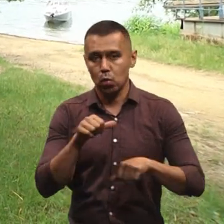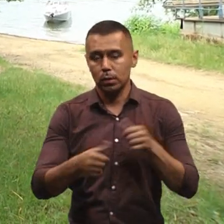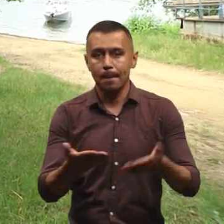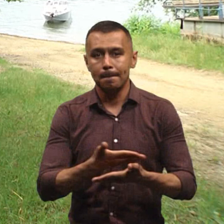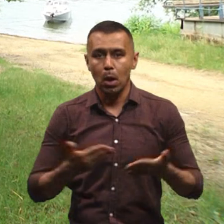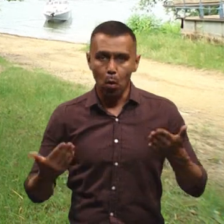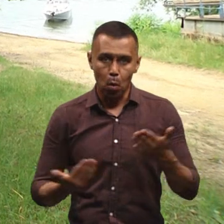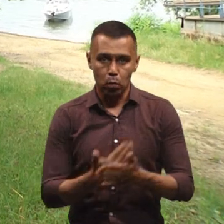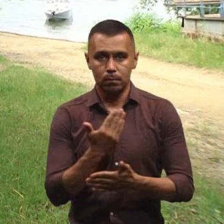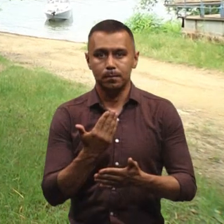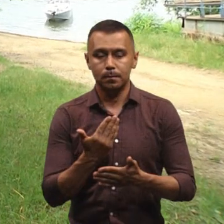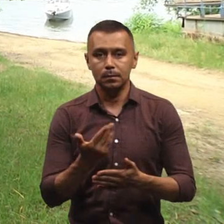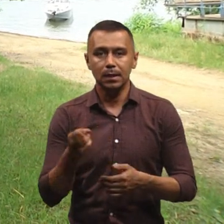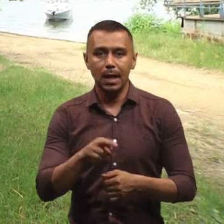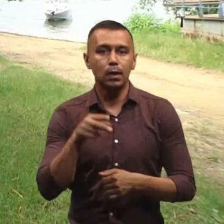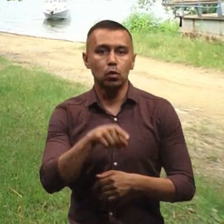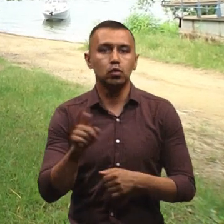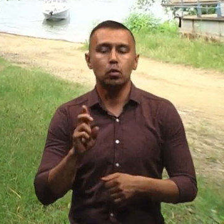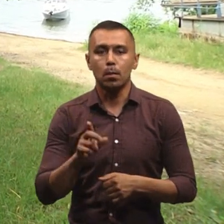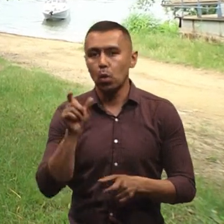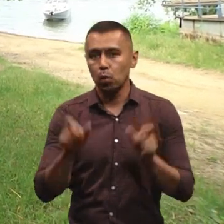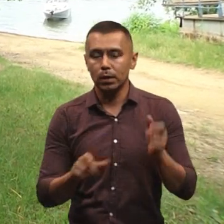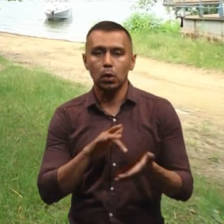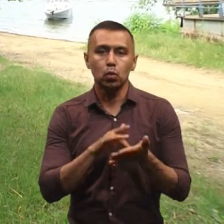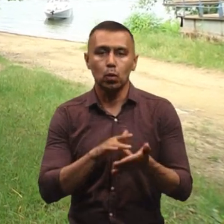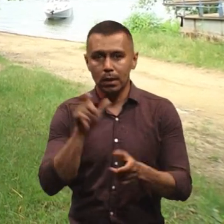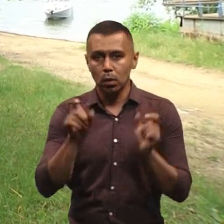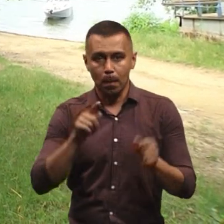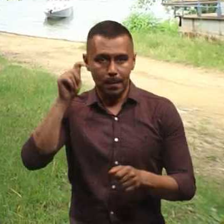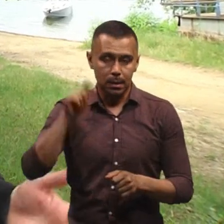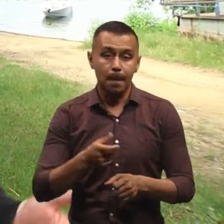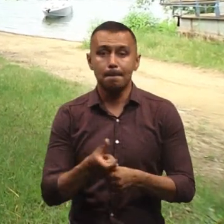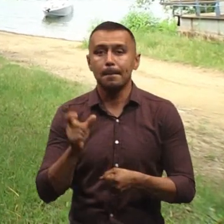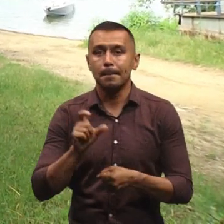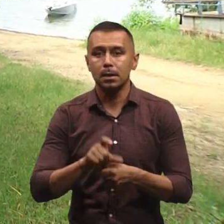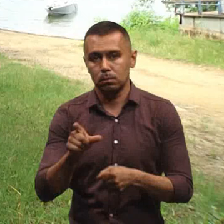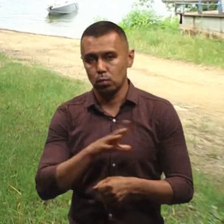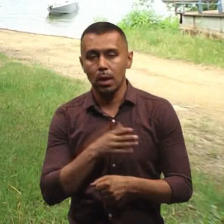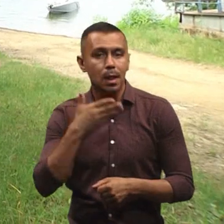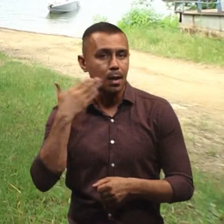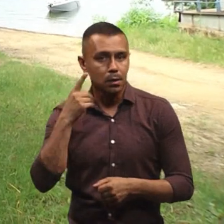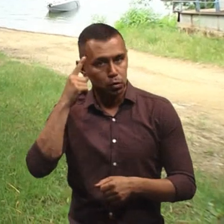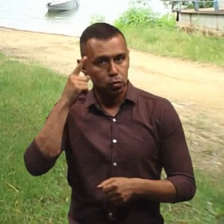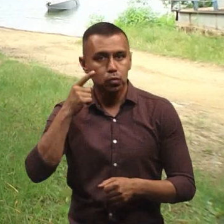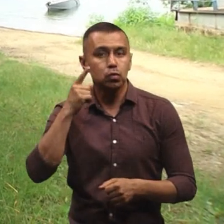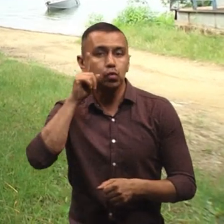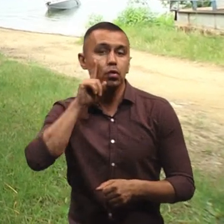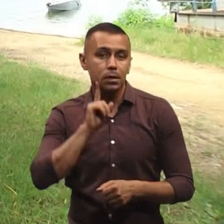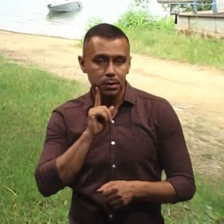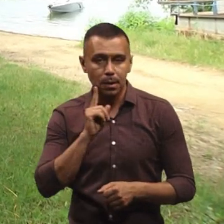оновили, для того, щоб люди, туристи, які приїжджають, їм було легше, зручніше